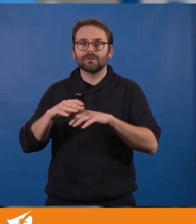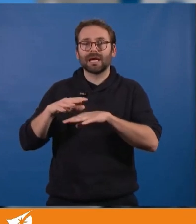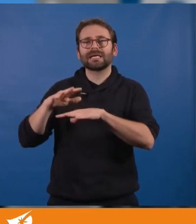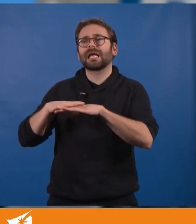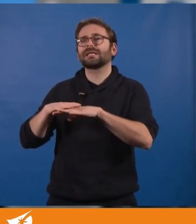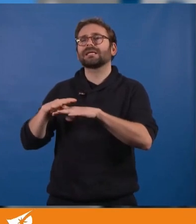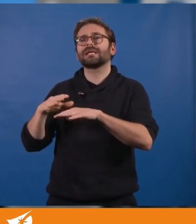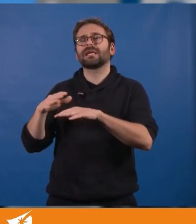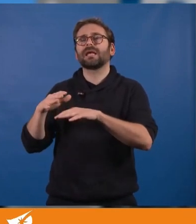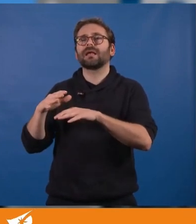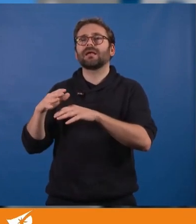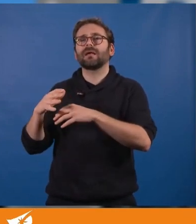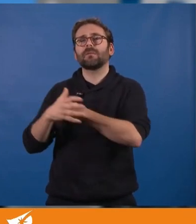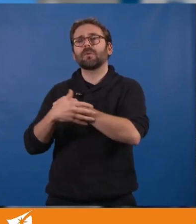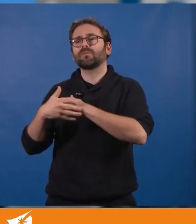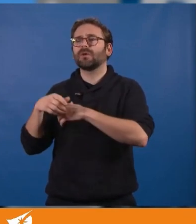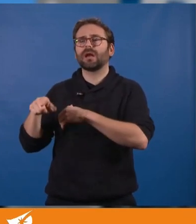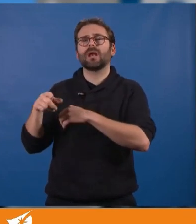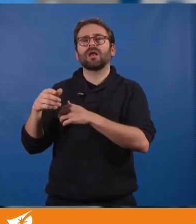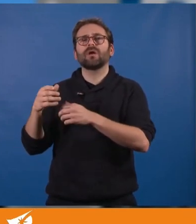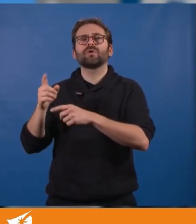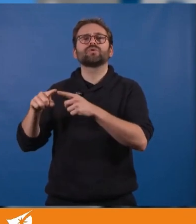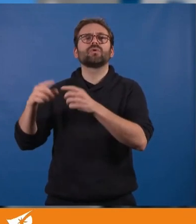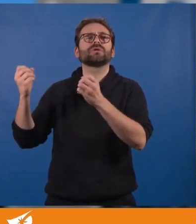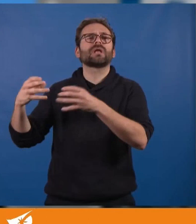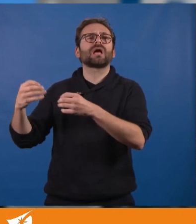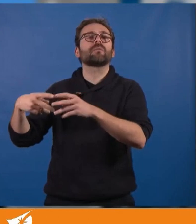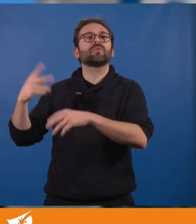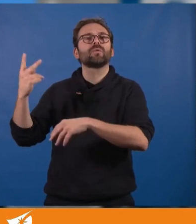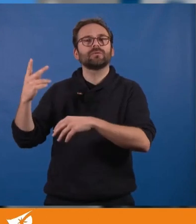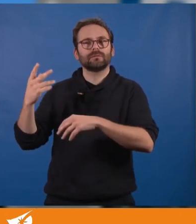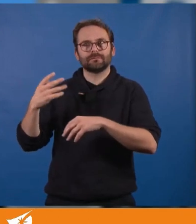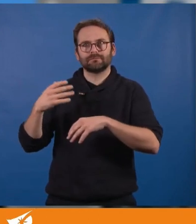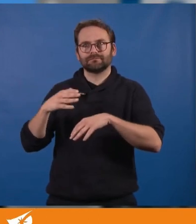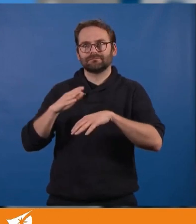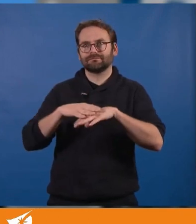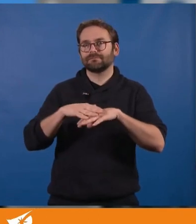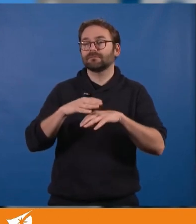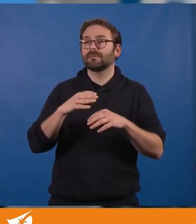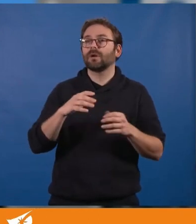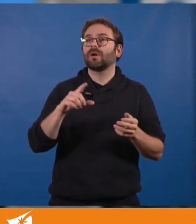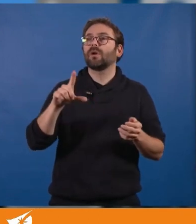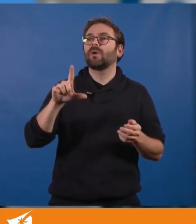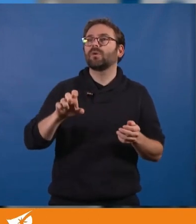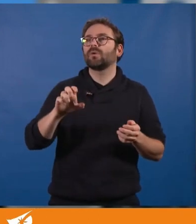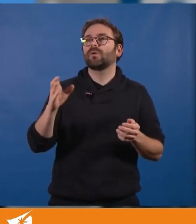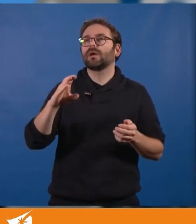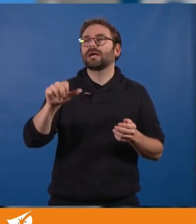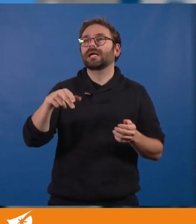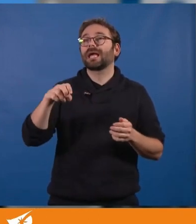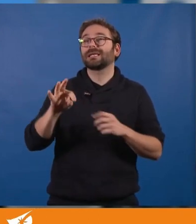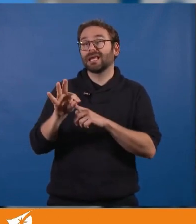belle ville, on y vive beaucoup plus de choses qu'ici, je peux inviter Laurence Garnier à visiter avec moi le Cannes, je doute un peu